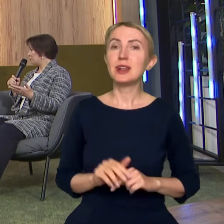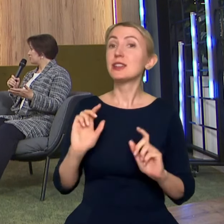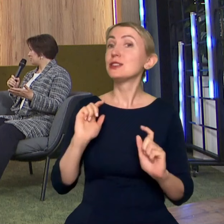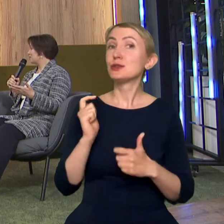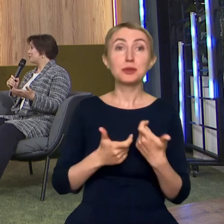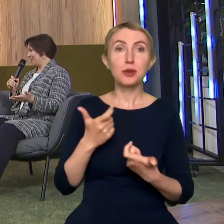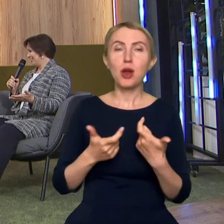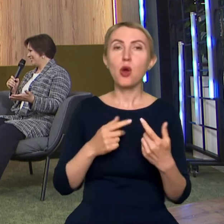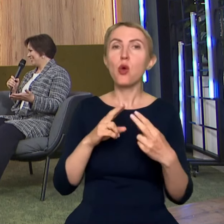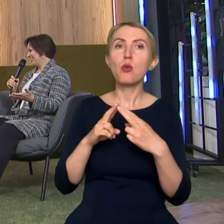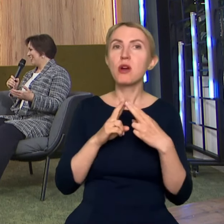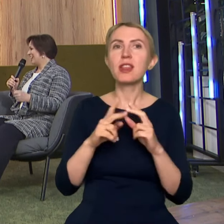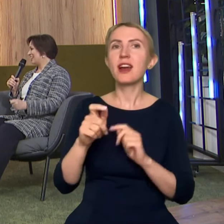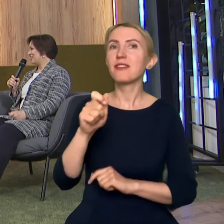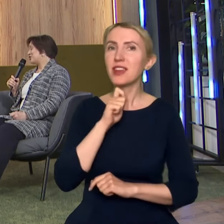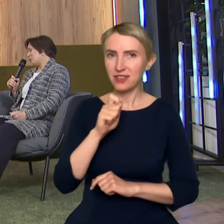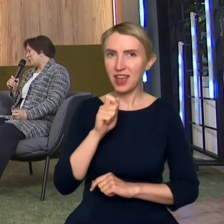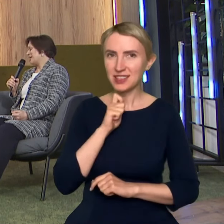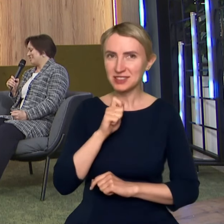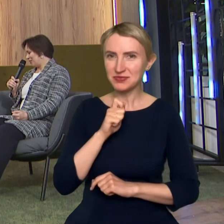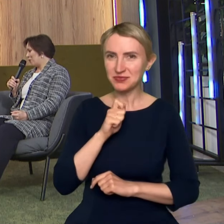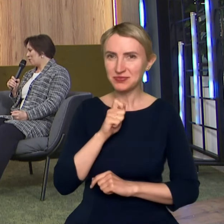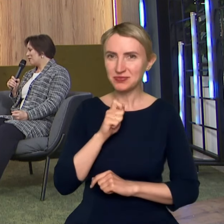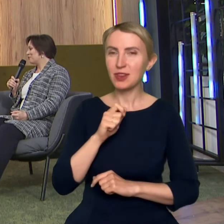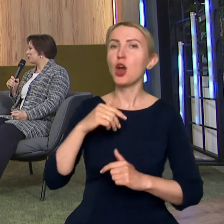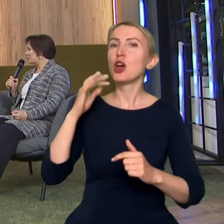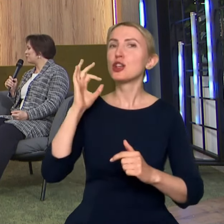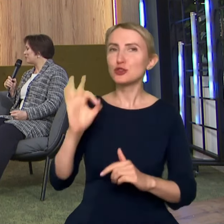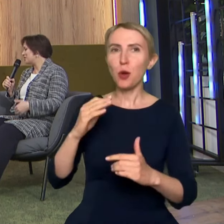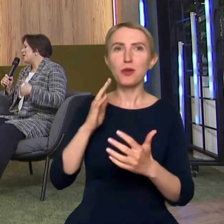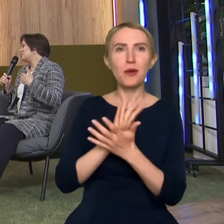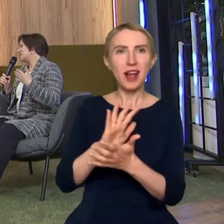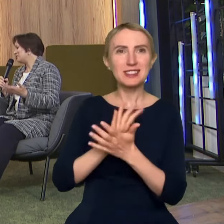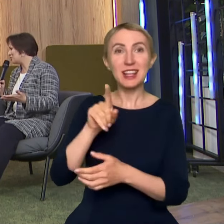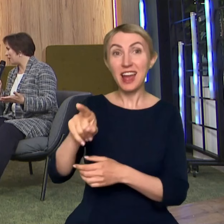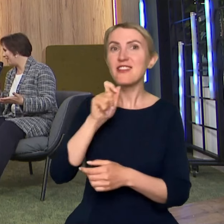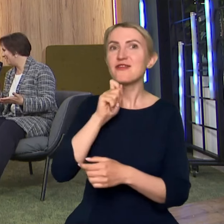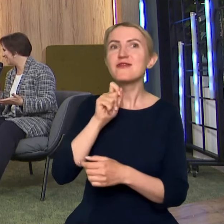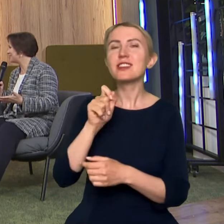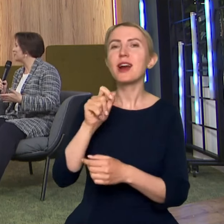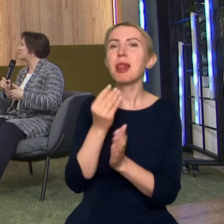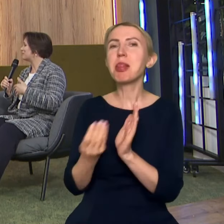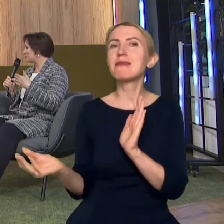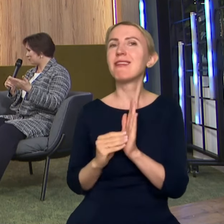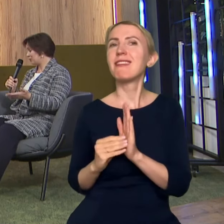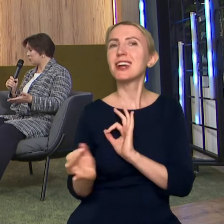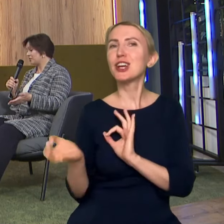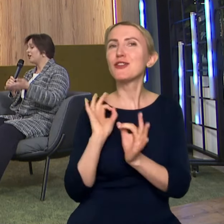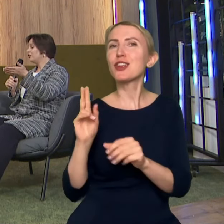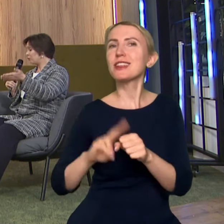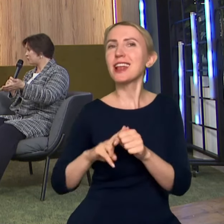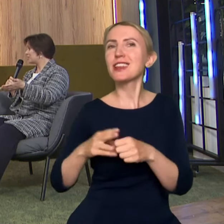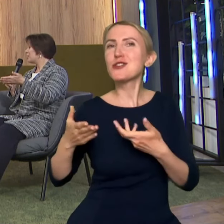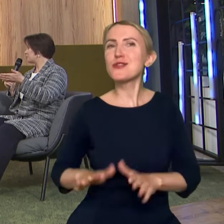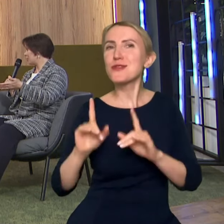Umówiła się na wywiad z dobrą gazetą, w którym to wywiadzie przemyciła swoją prawidłową datę